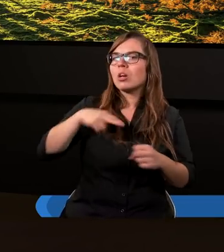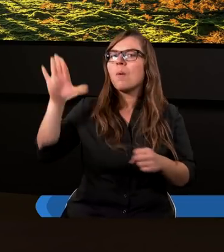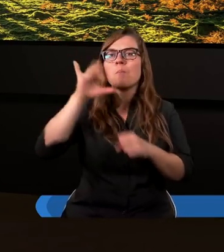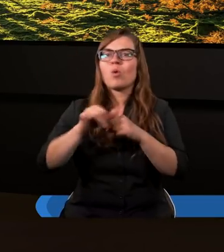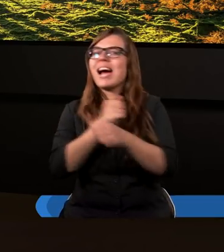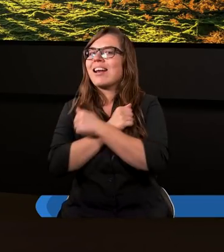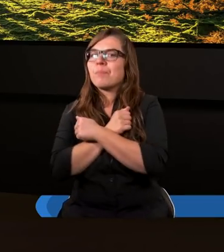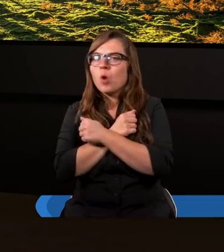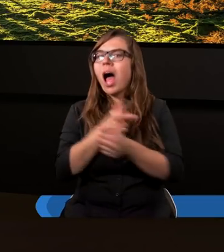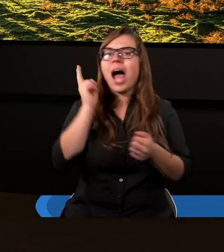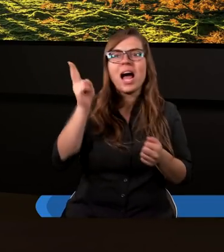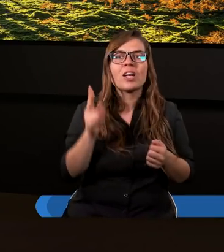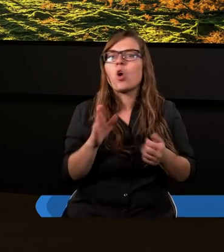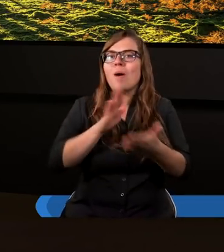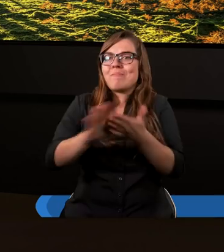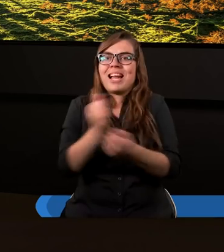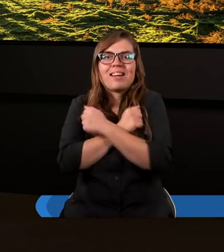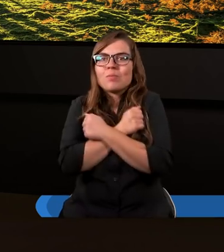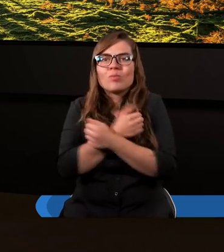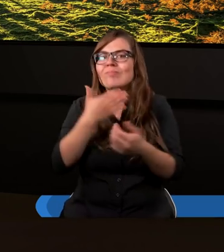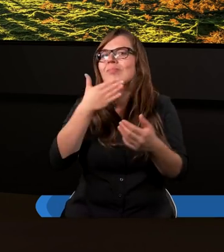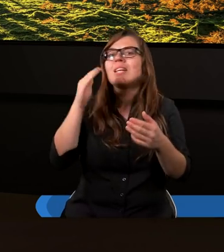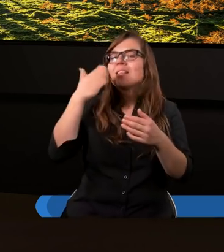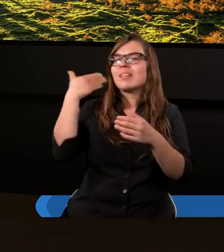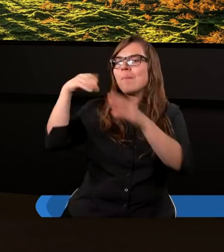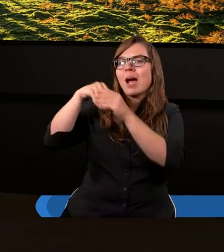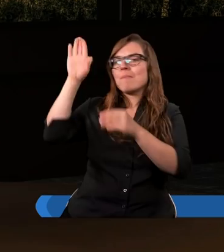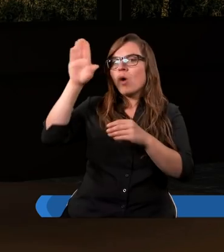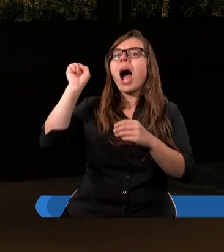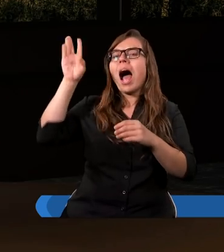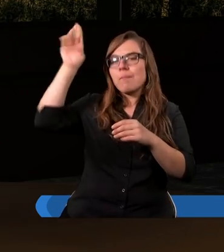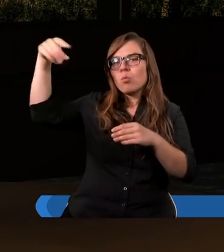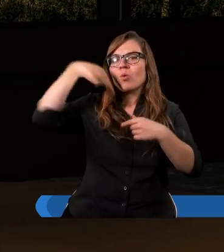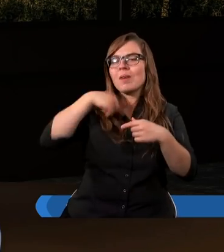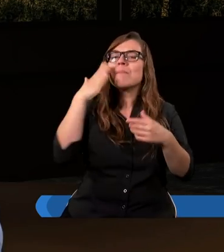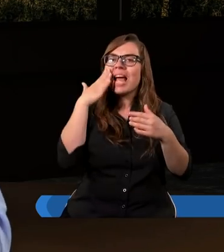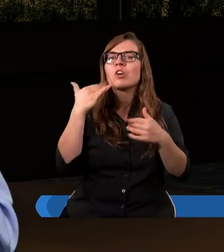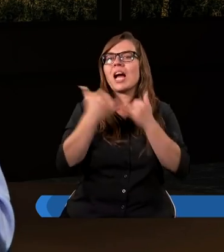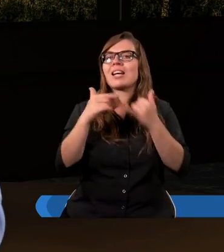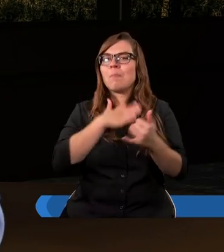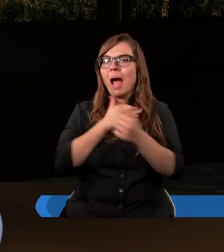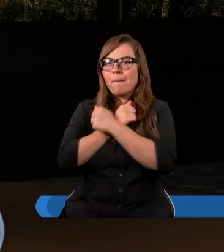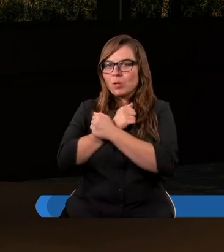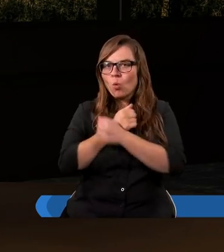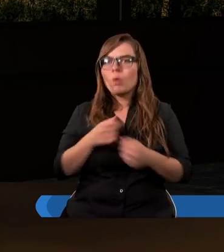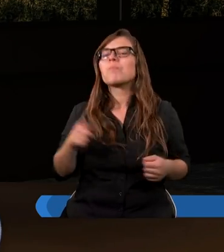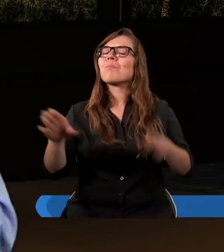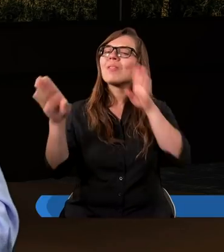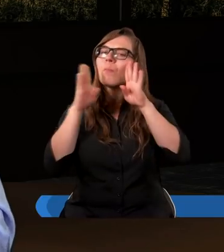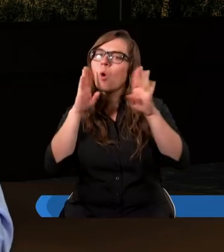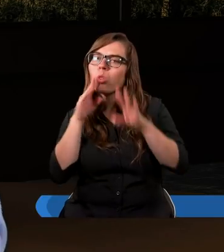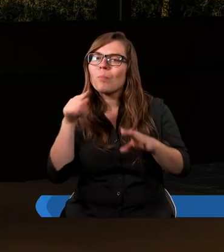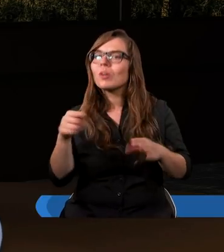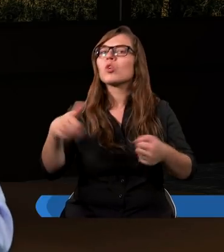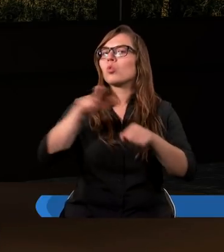miłością, a kto mieszka w miłości, mieszka w Bogu, a Bóg w Nim. Tak. Czyli w tym podobieństwie, o